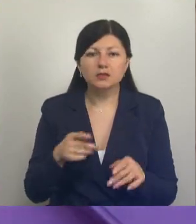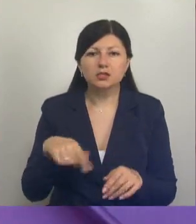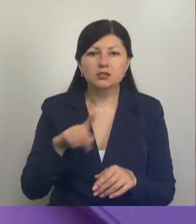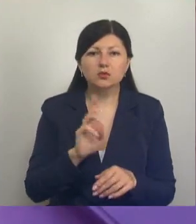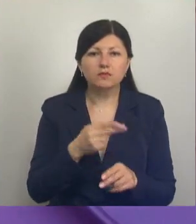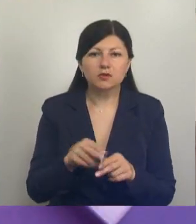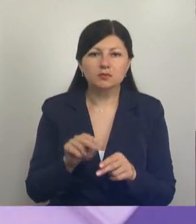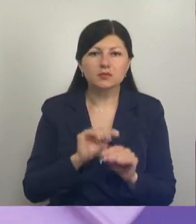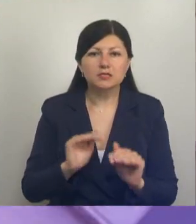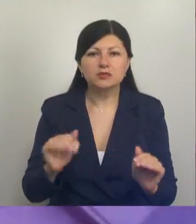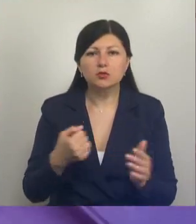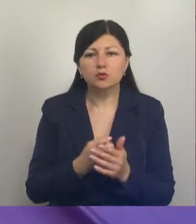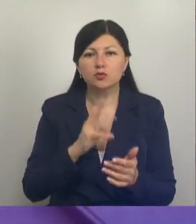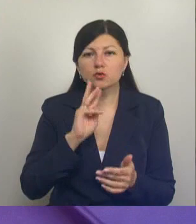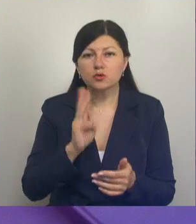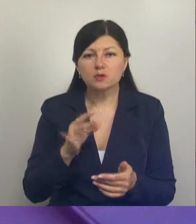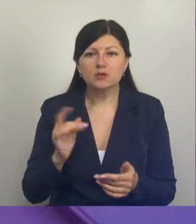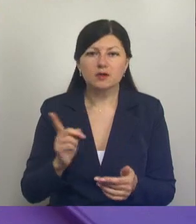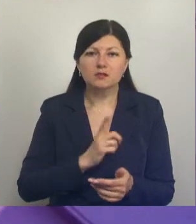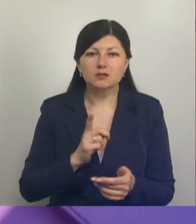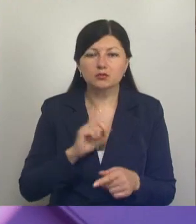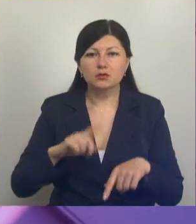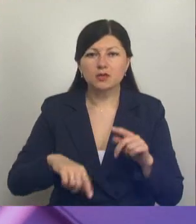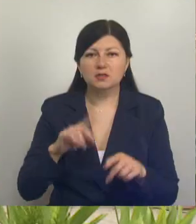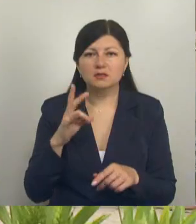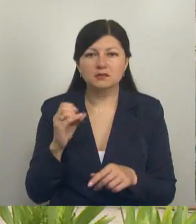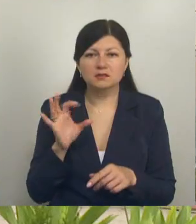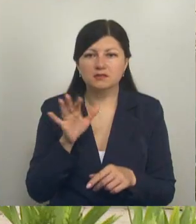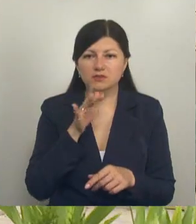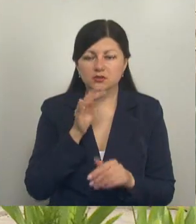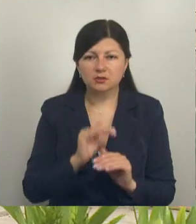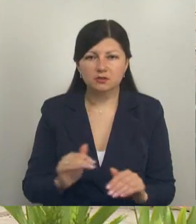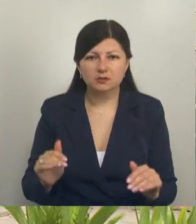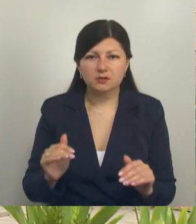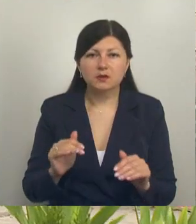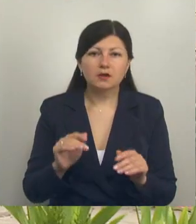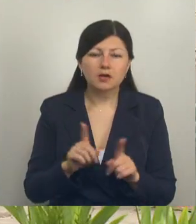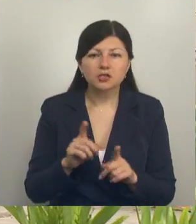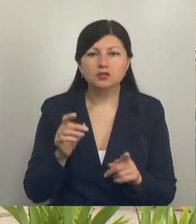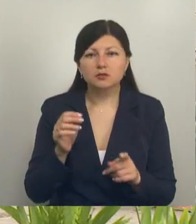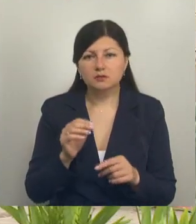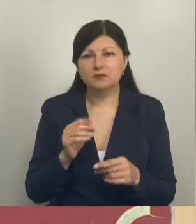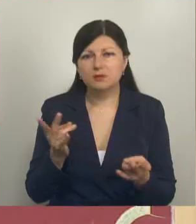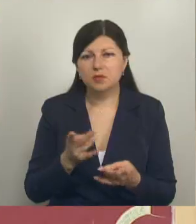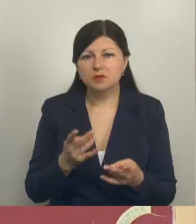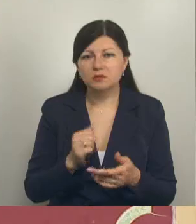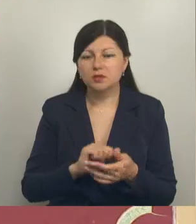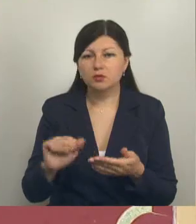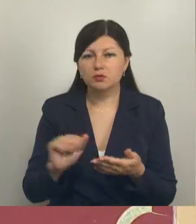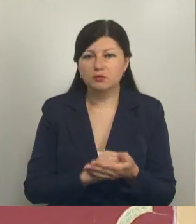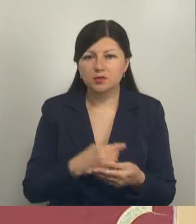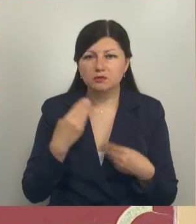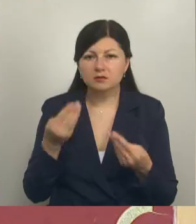кто воспитывает детей до 3 лет и одиноких родителей несовершеннолетних. Конечно, необходимо представить документы,